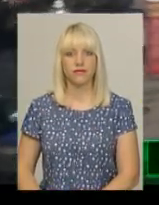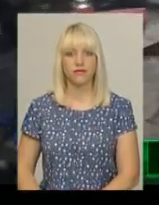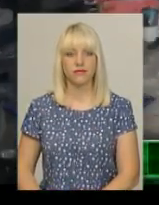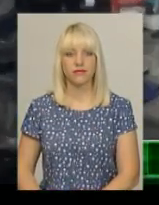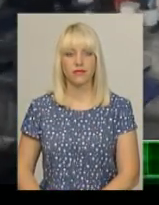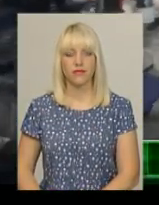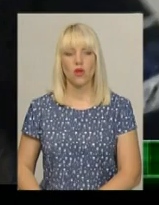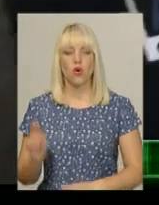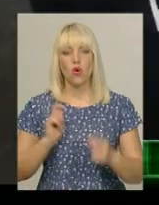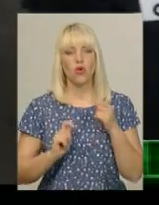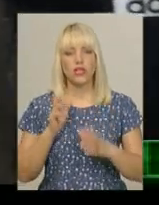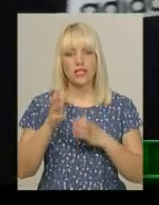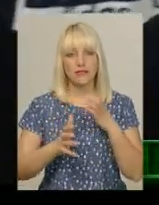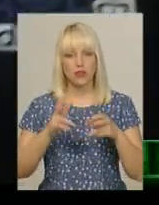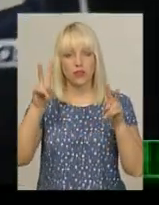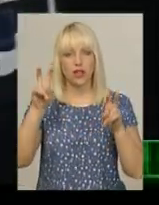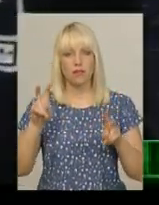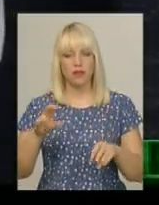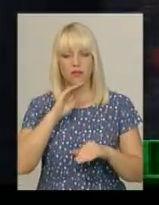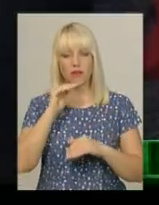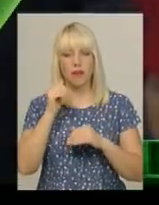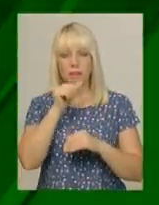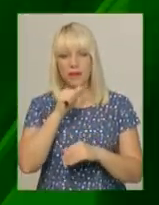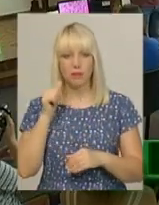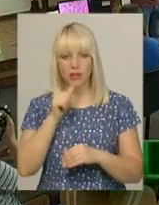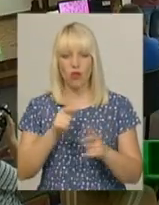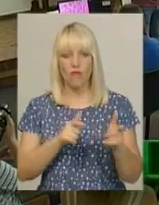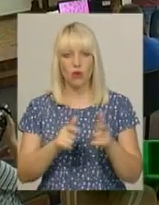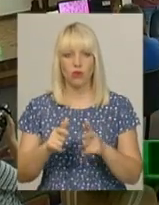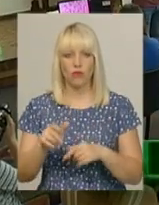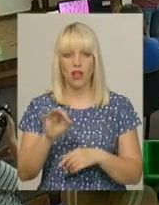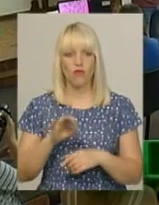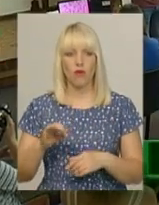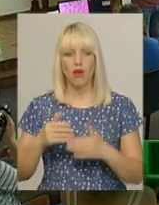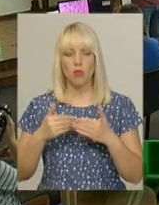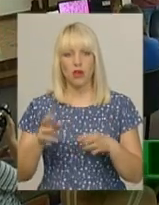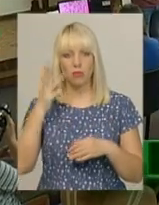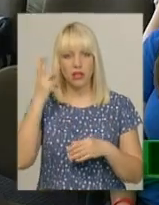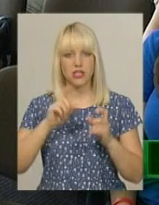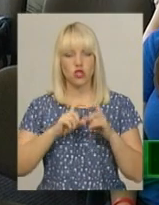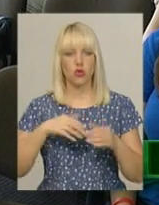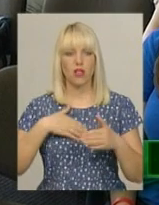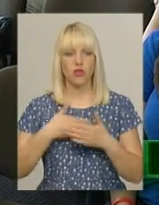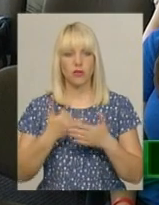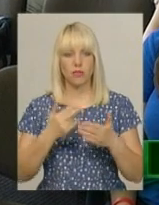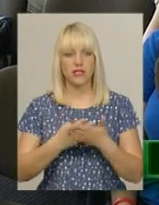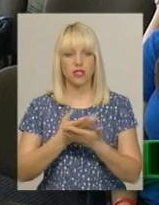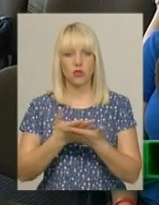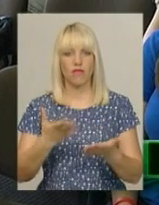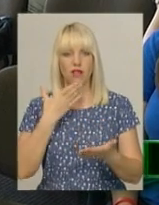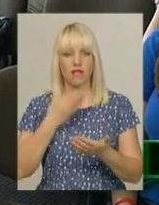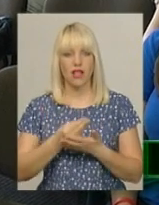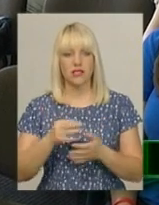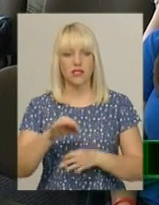Одяг світових брендів підпільно виготовляли в області. Випускники Хмельницької школи волонтерів презентували власні